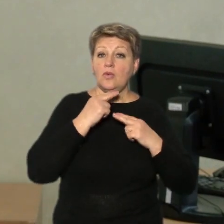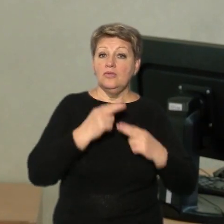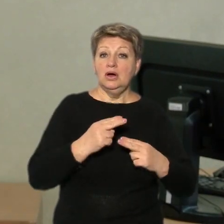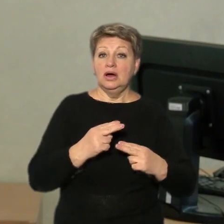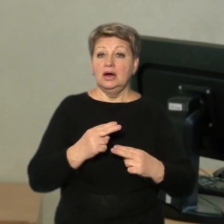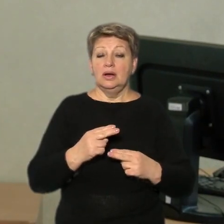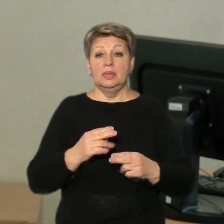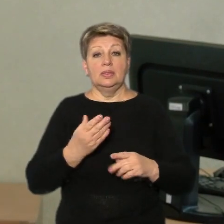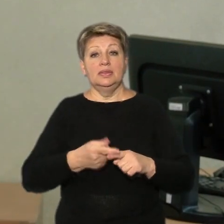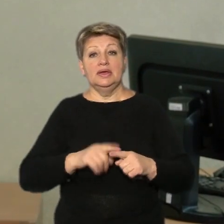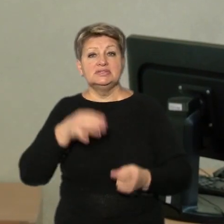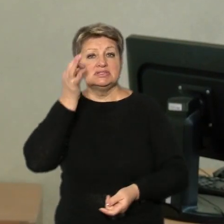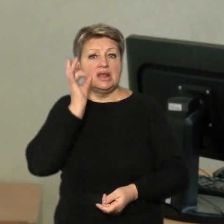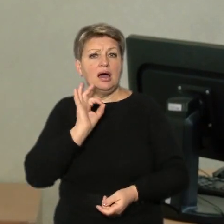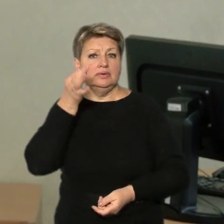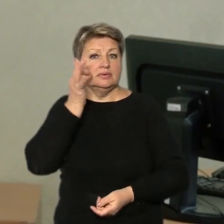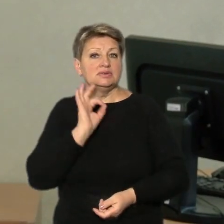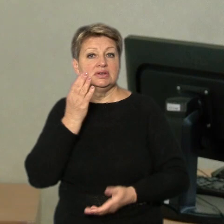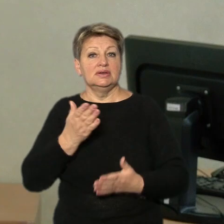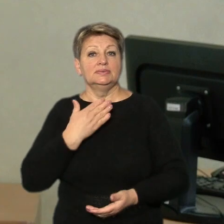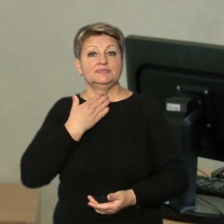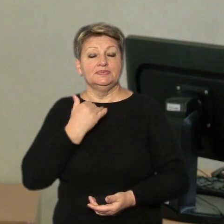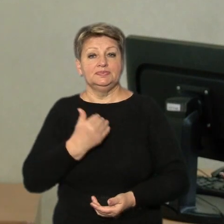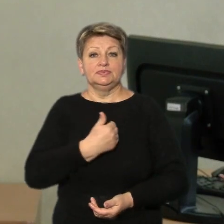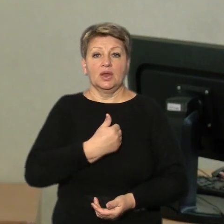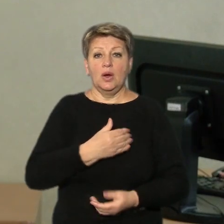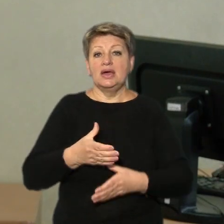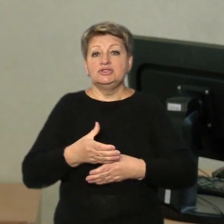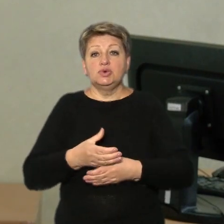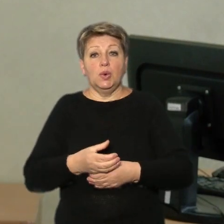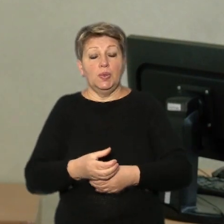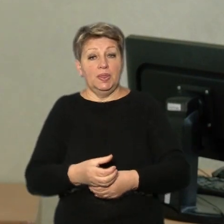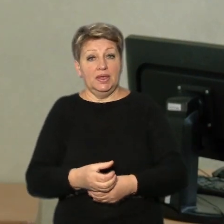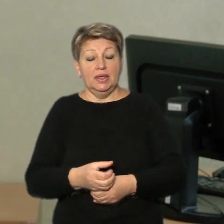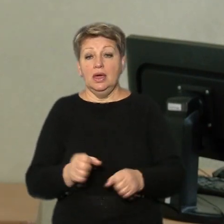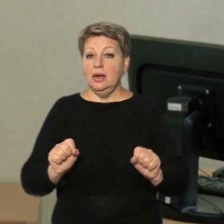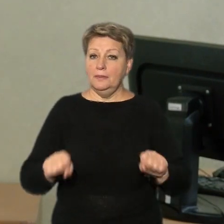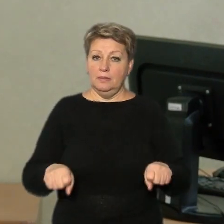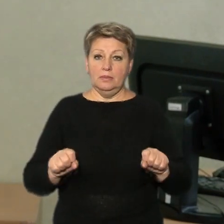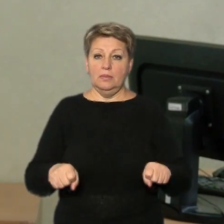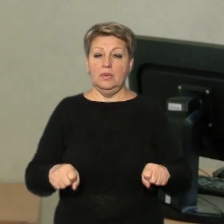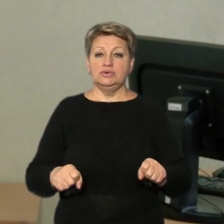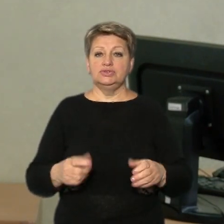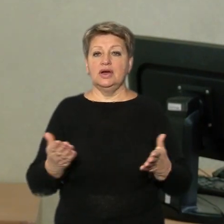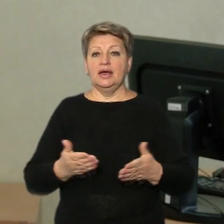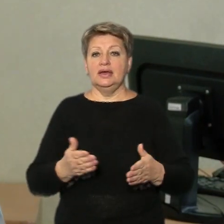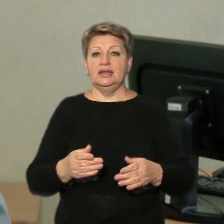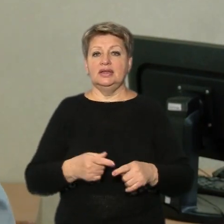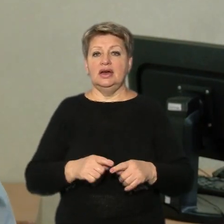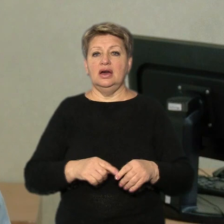немотивовану слабкість, схуднення, можливо судоми в нижніх